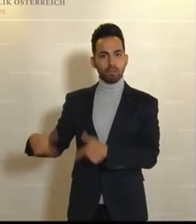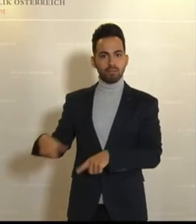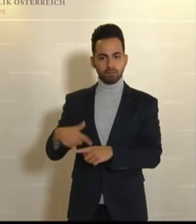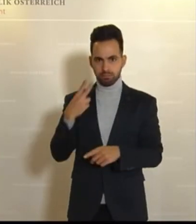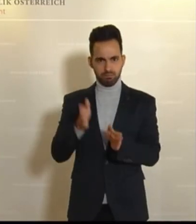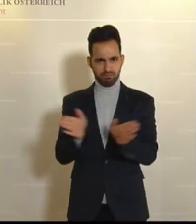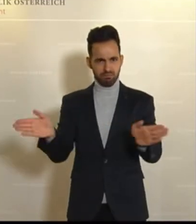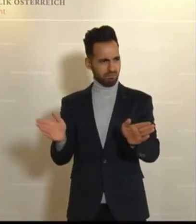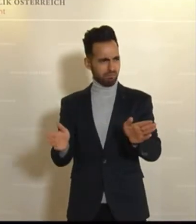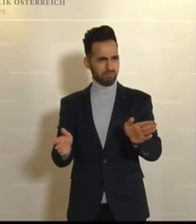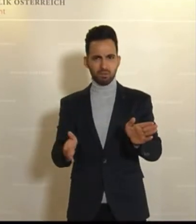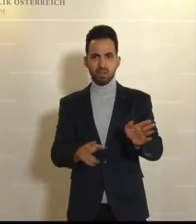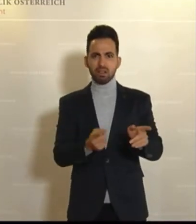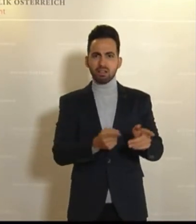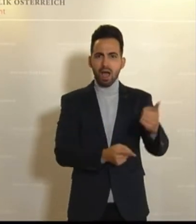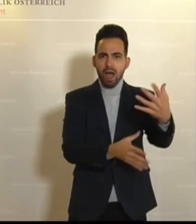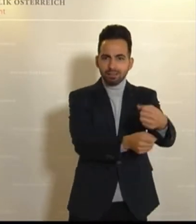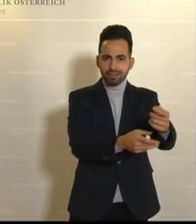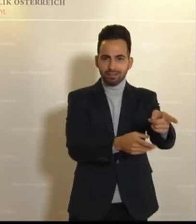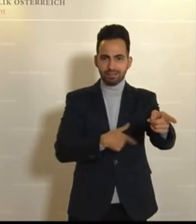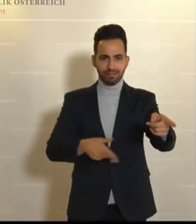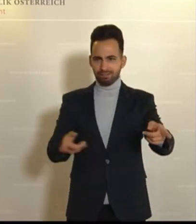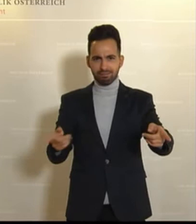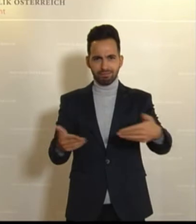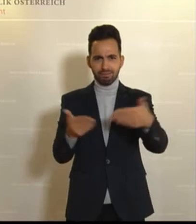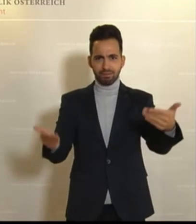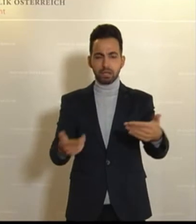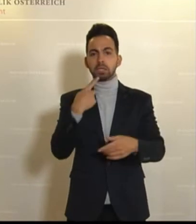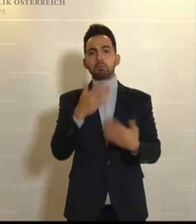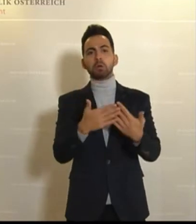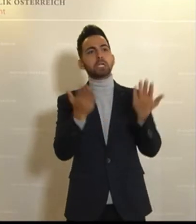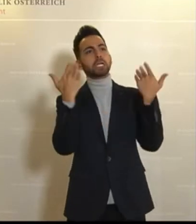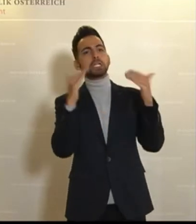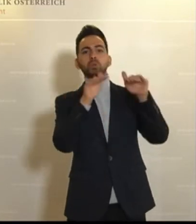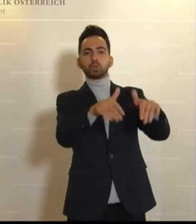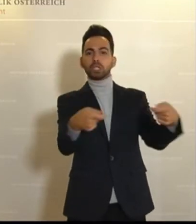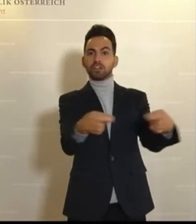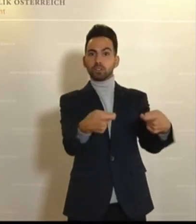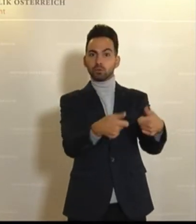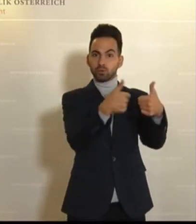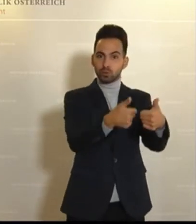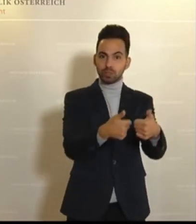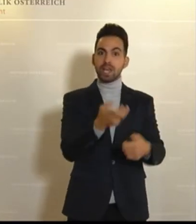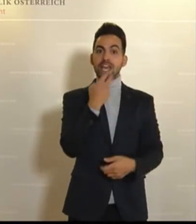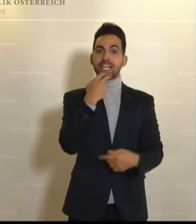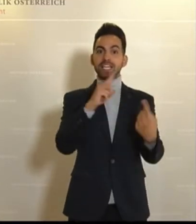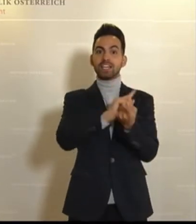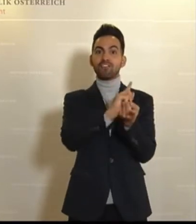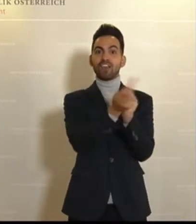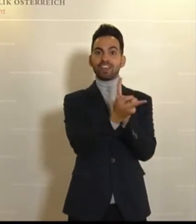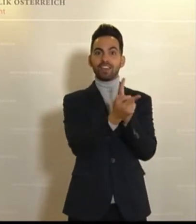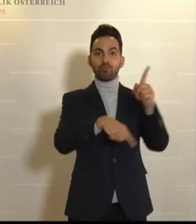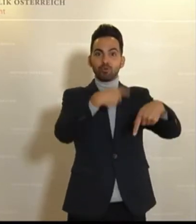Nachhaltigkeit geht, geht es nicht nur darum, richtige Dinge zu tun, also in bestimmte Klimaschutzmaßnahmen zu investieren, in eine Energiewende zu investieren,